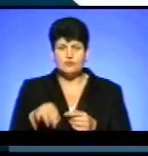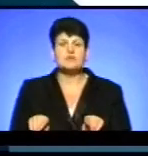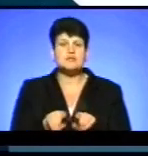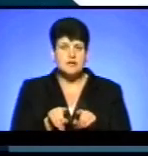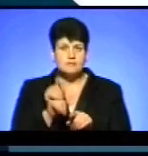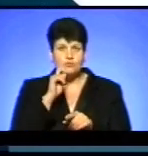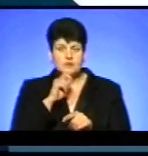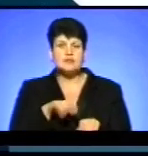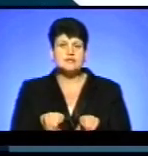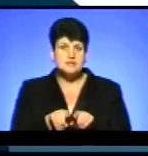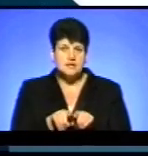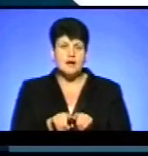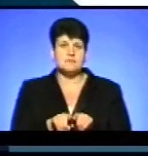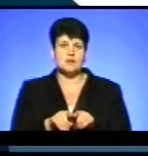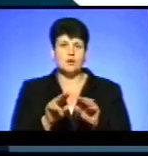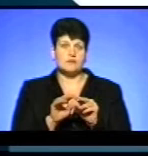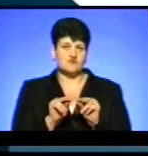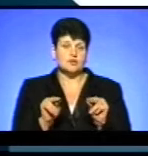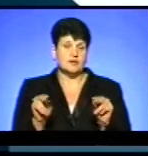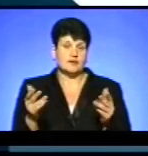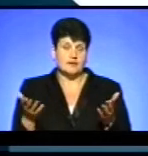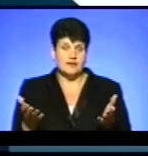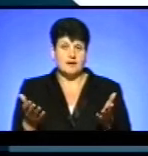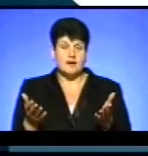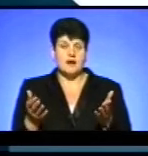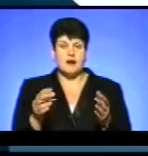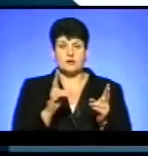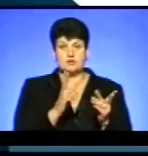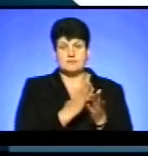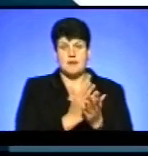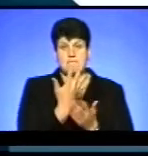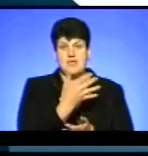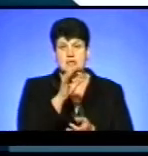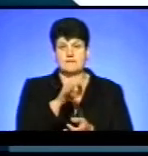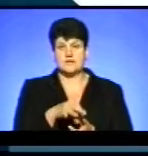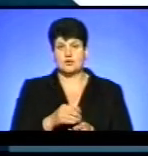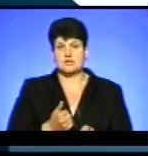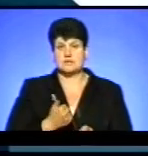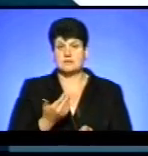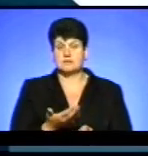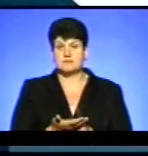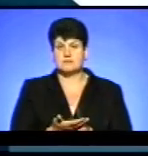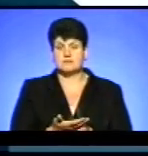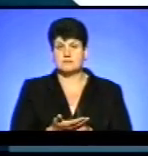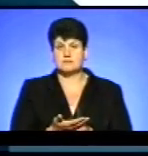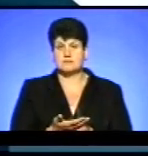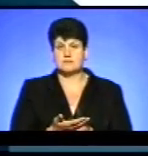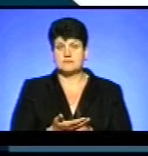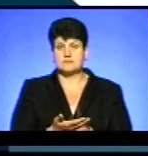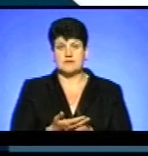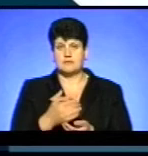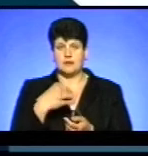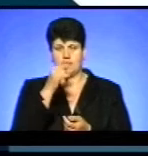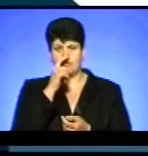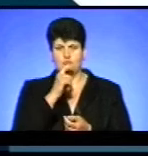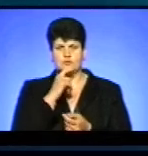такі ж самі містяни, такі ж самі освітяни не мають 20-5% за престижність. Ми ось це ніяк не